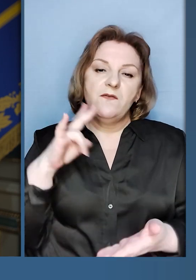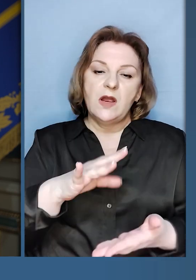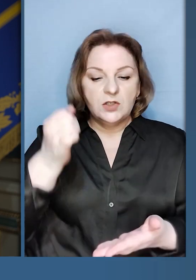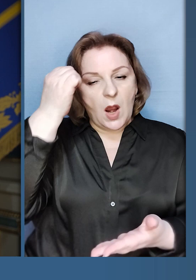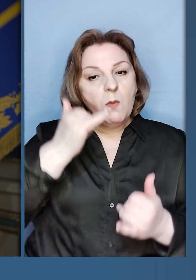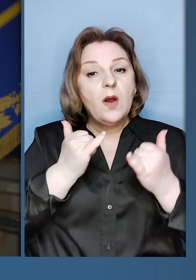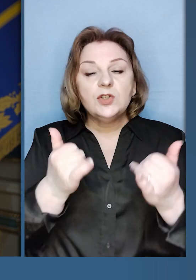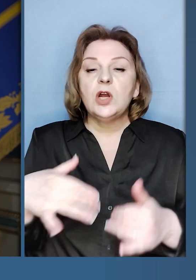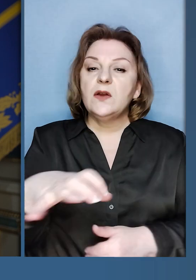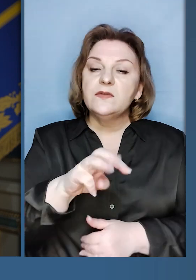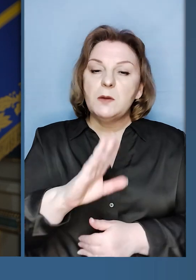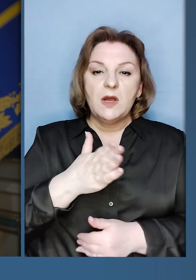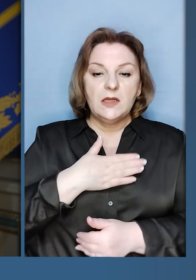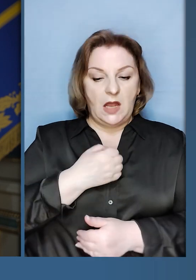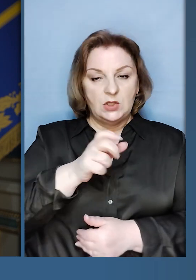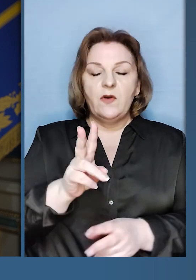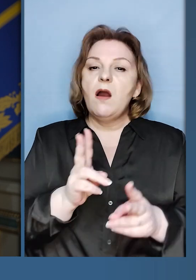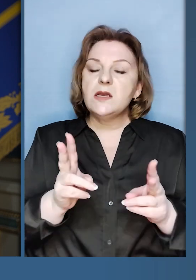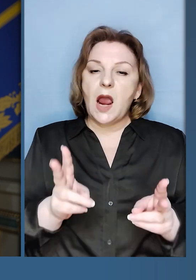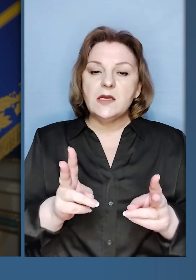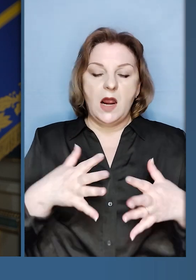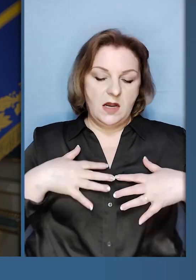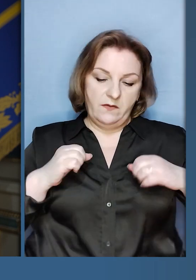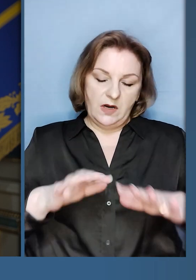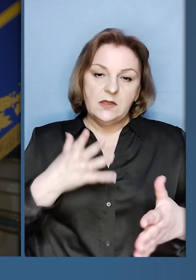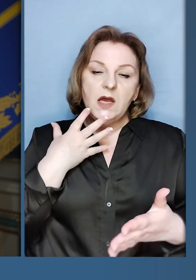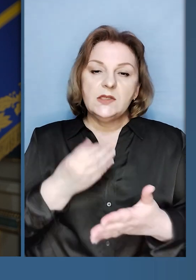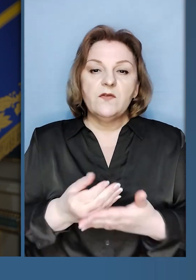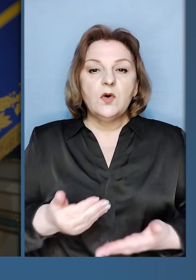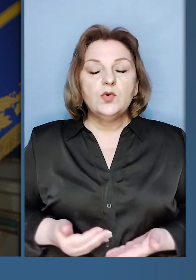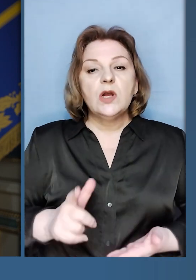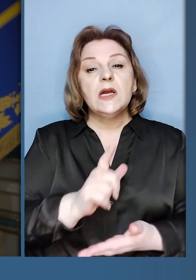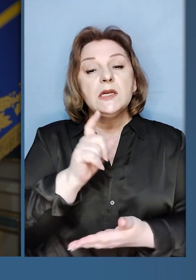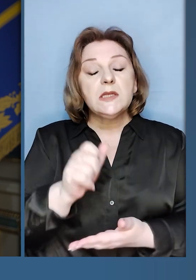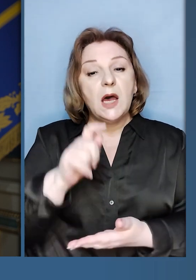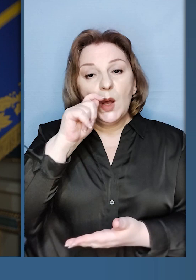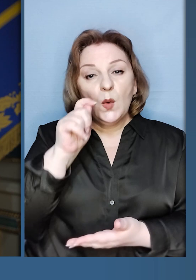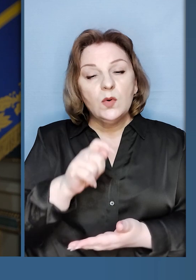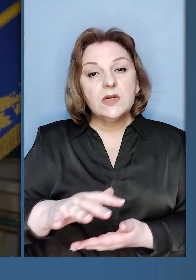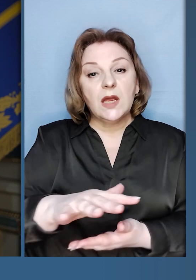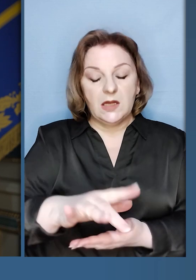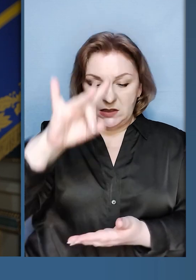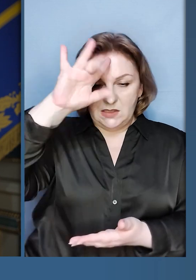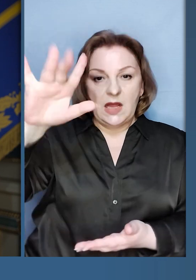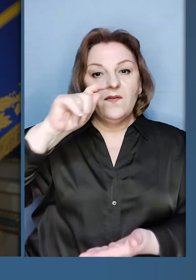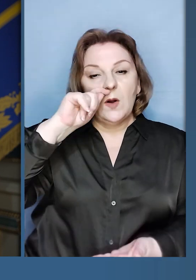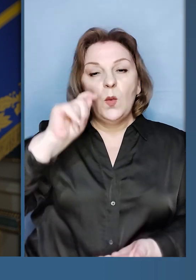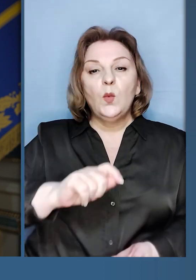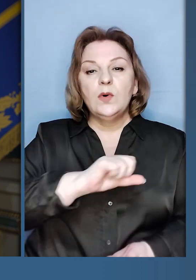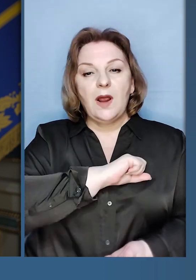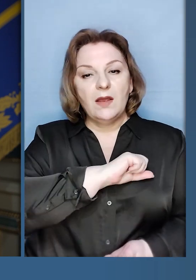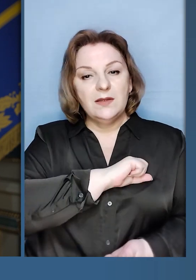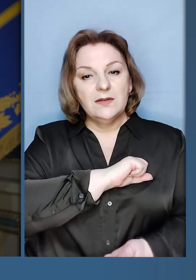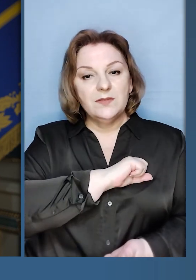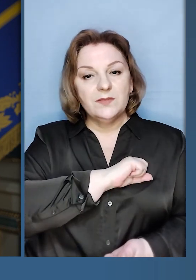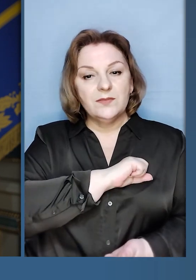обороні. Вічна пам'ять і шана усім нашим воїнам, які віддали своє життя за Україну.